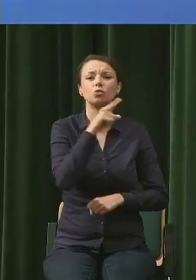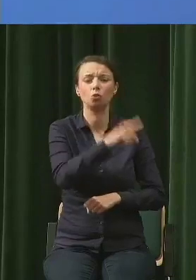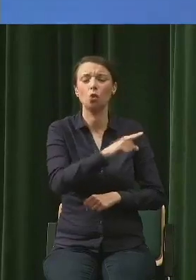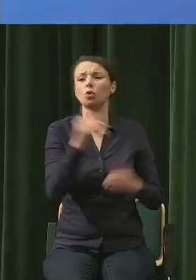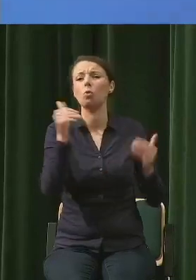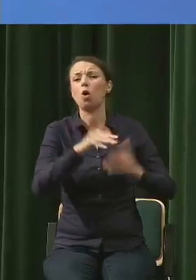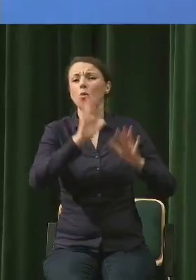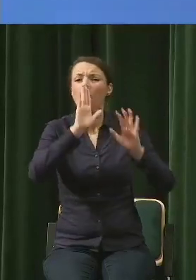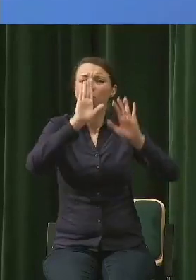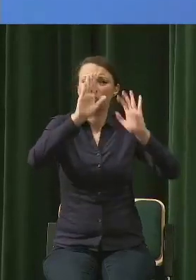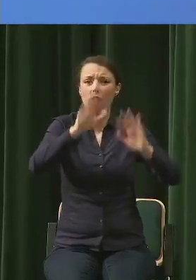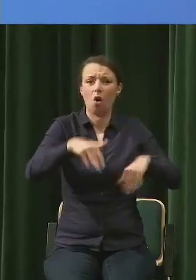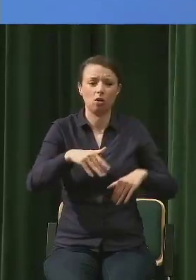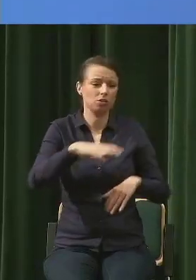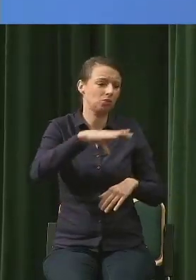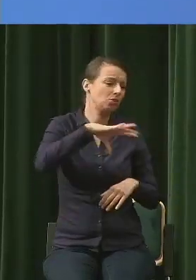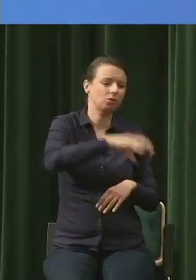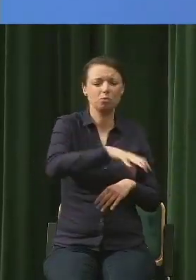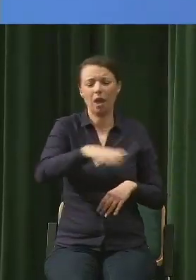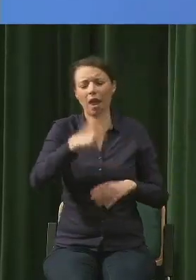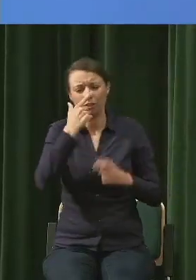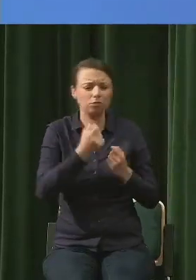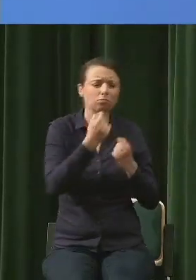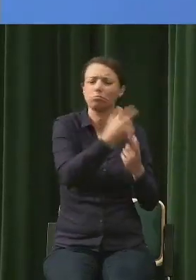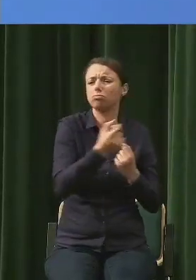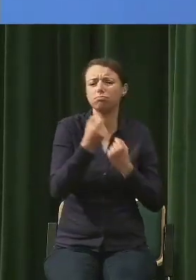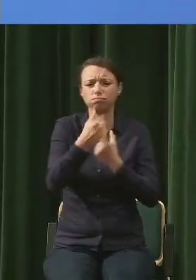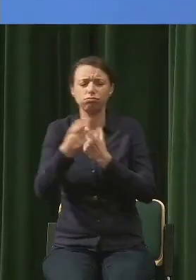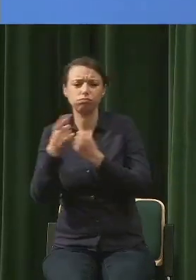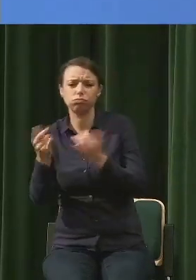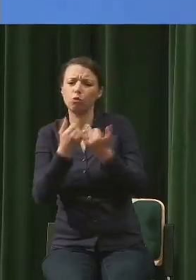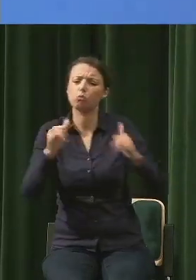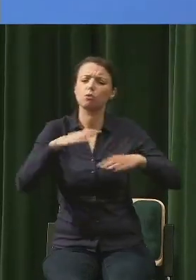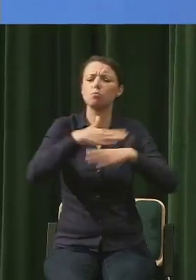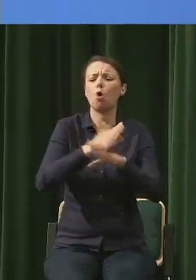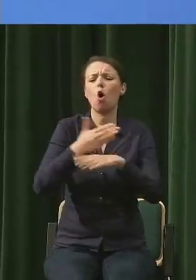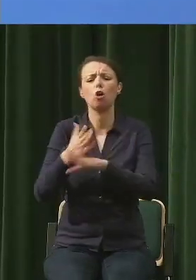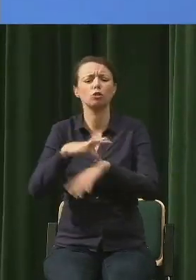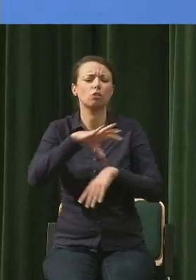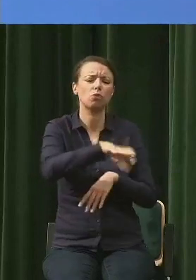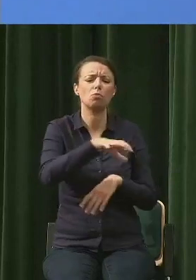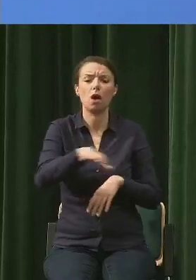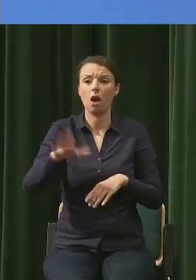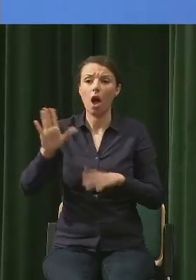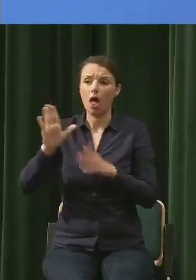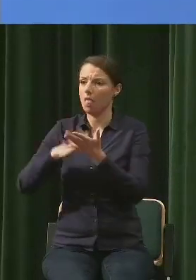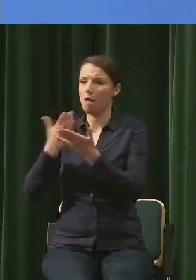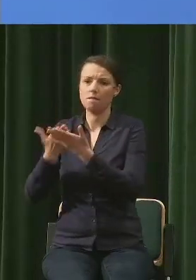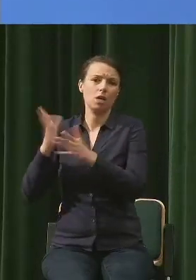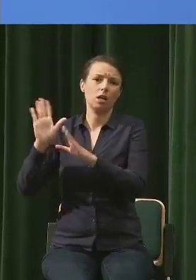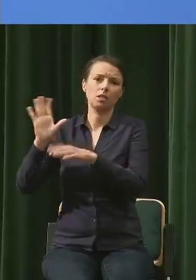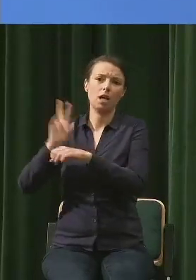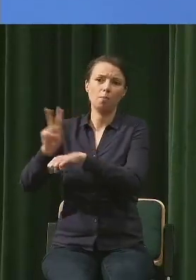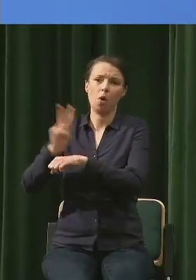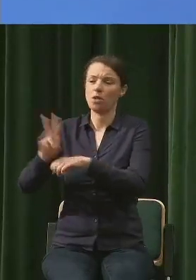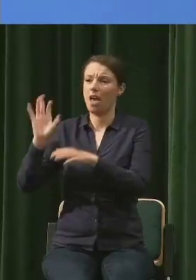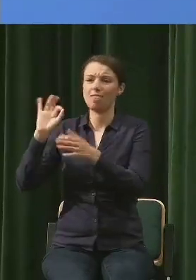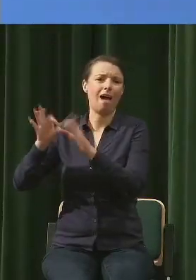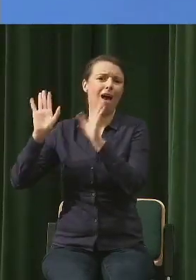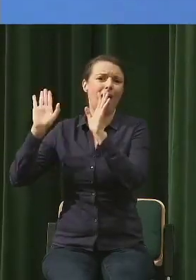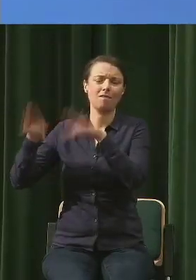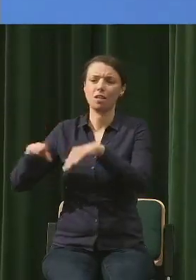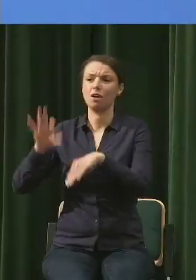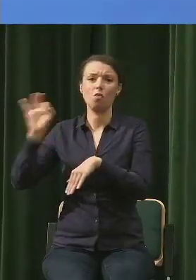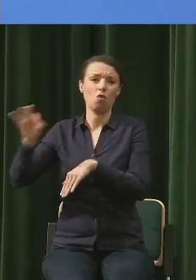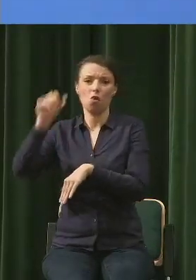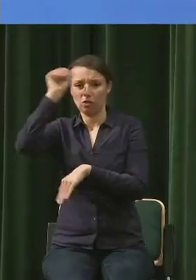śmieciach, układać, rozdzielać do wielu, wielu pojemników, a w Japonii nawet podpisywać własne nadzyskie. Natomiast